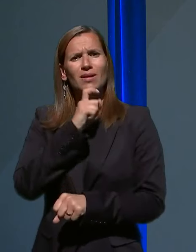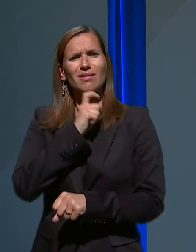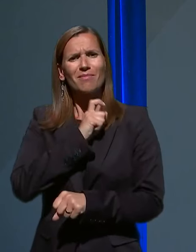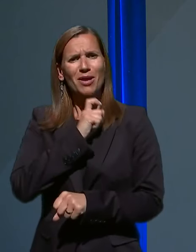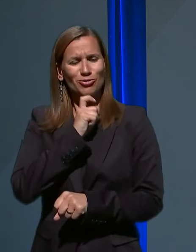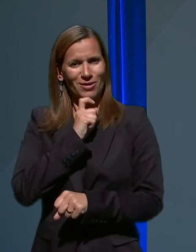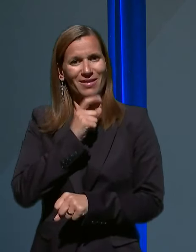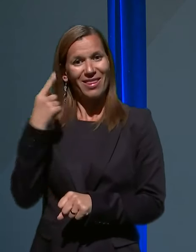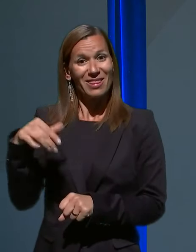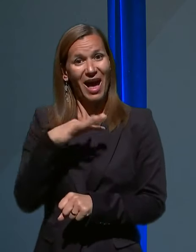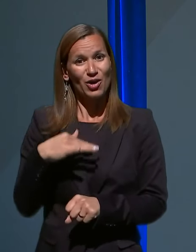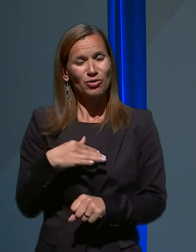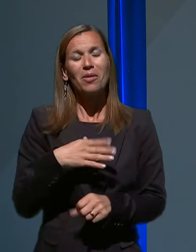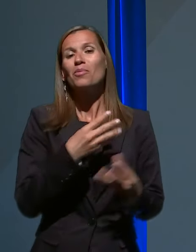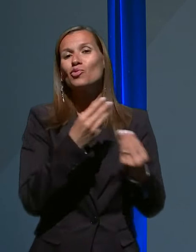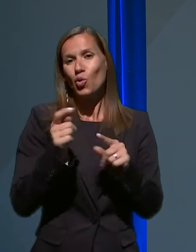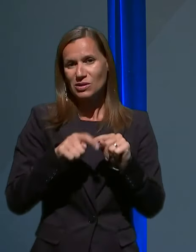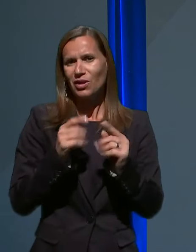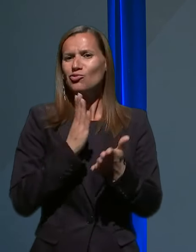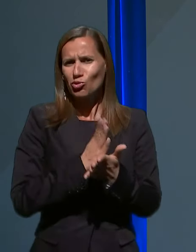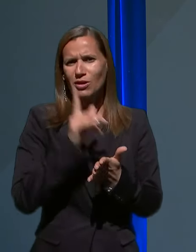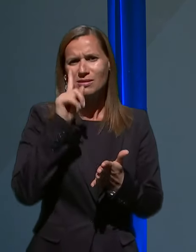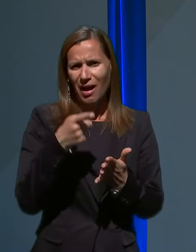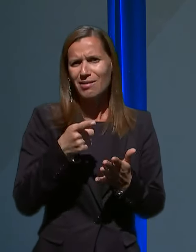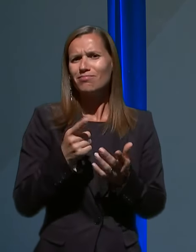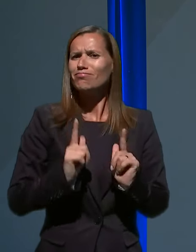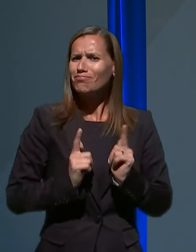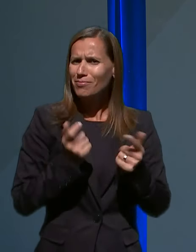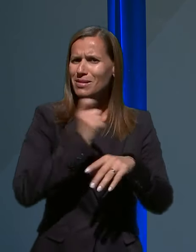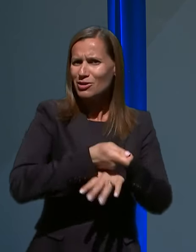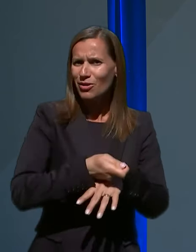smo že vzdržali, smo pa tudi prilagodljivi.